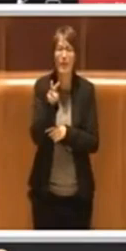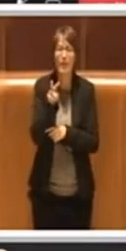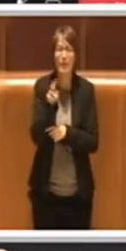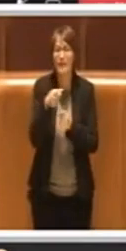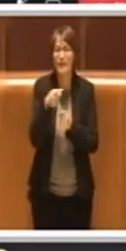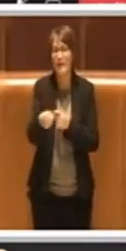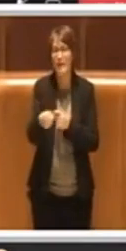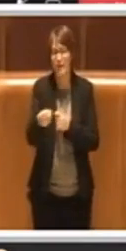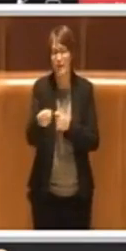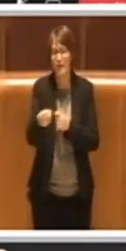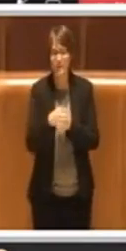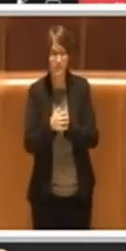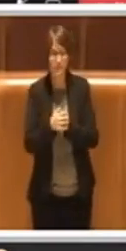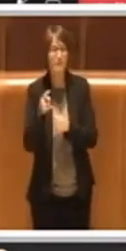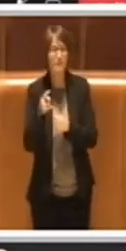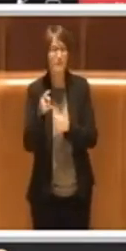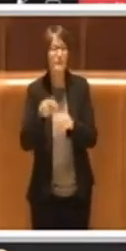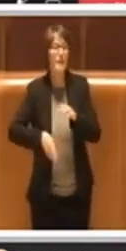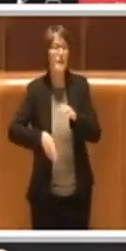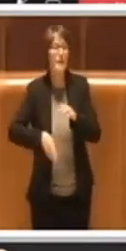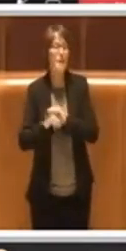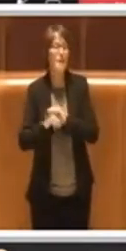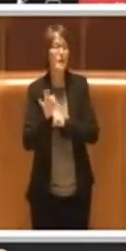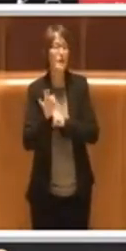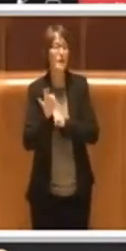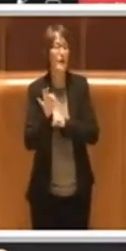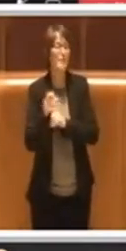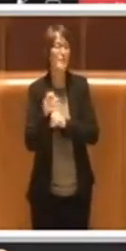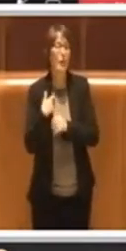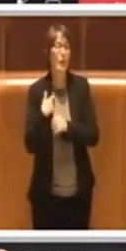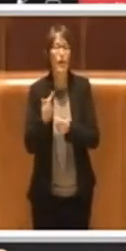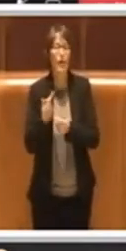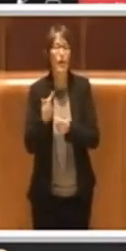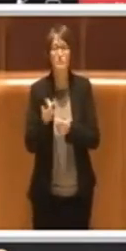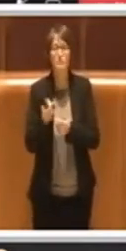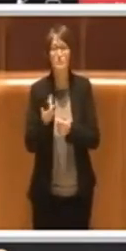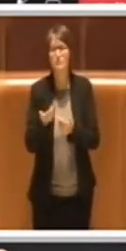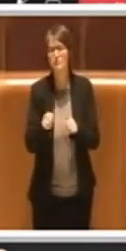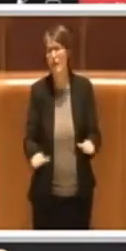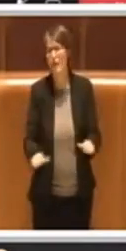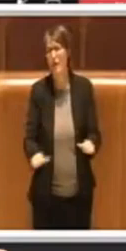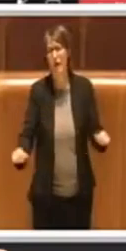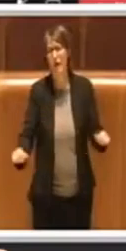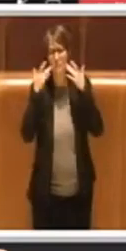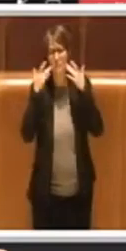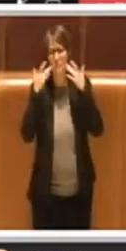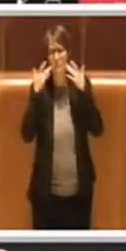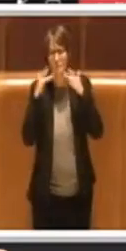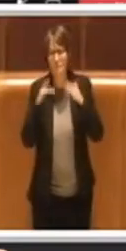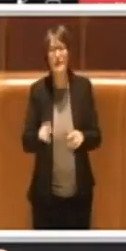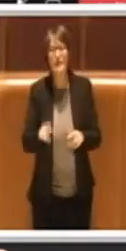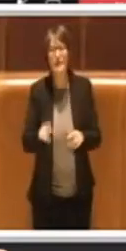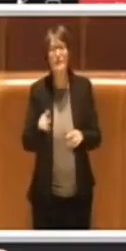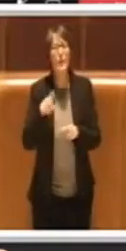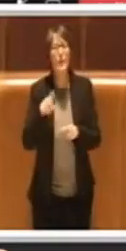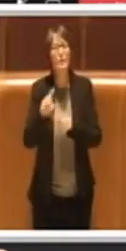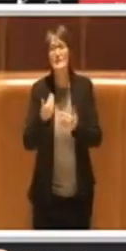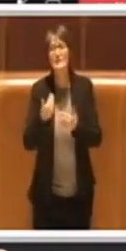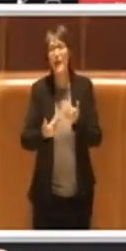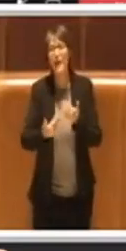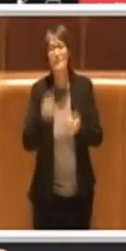artigiano e ha sempre mantenuto queste radici di semplicità. Non esiste veramente una